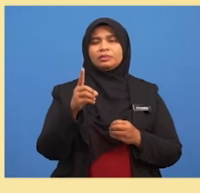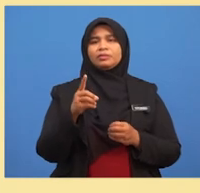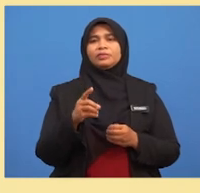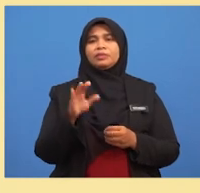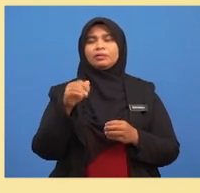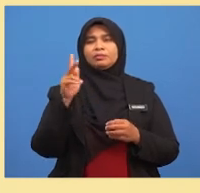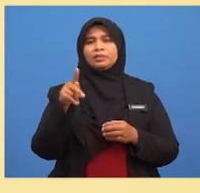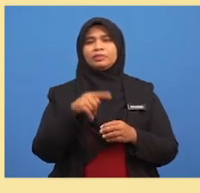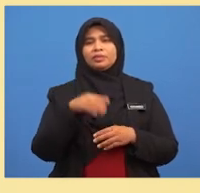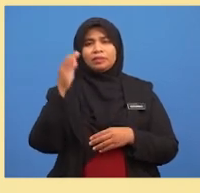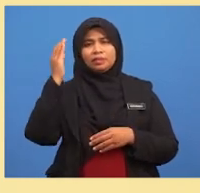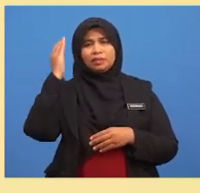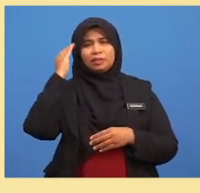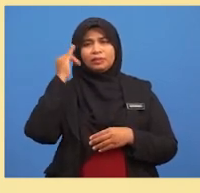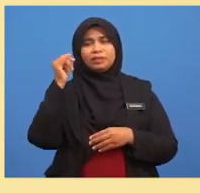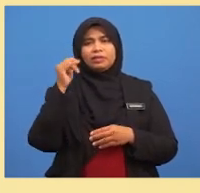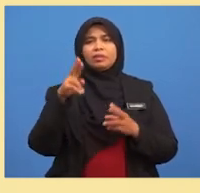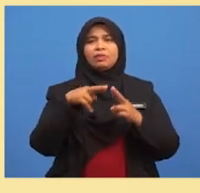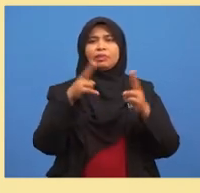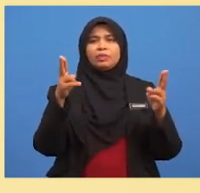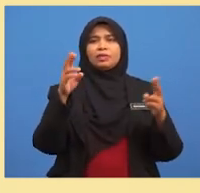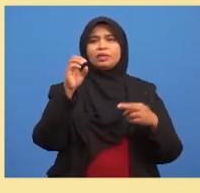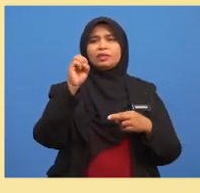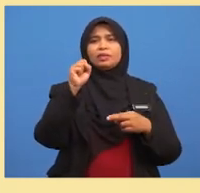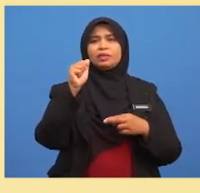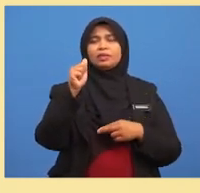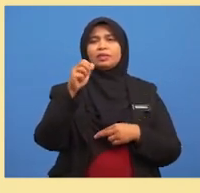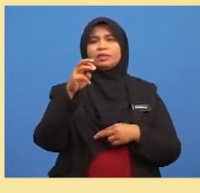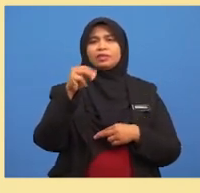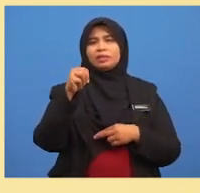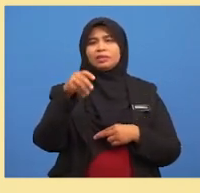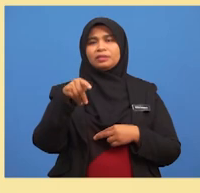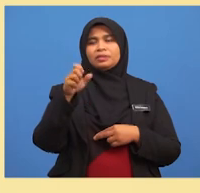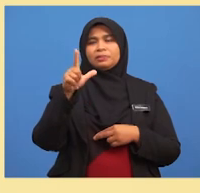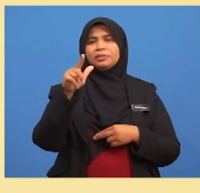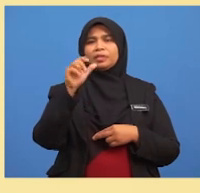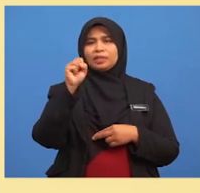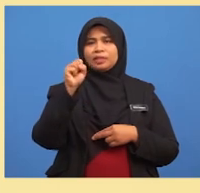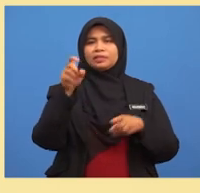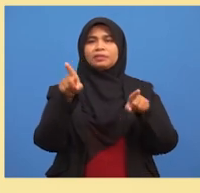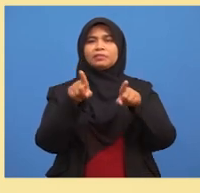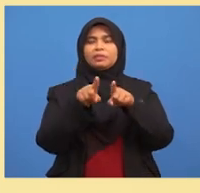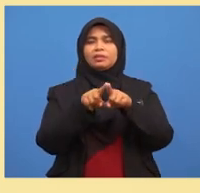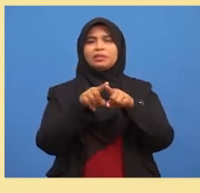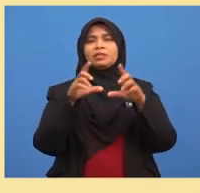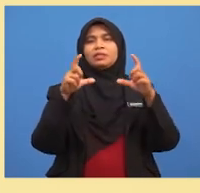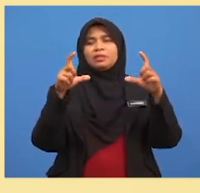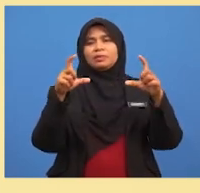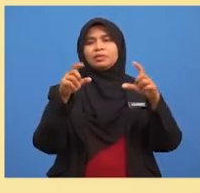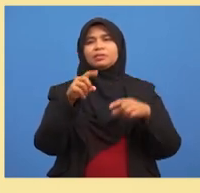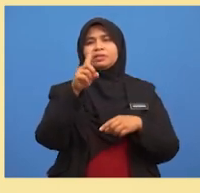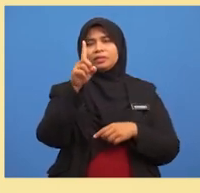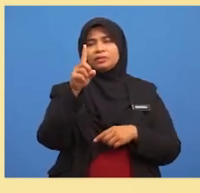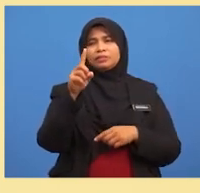diketahui ialah Ruang sampel iaitu S sama dengan Dalam kurungan set